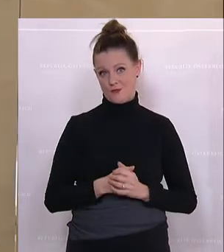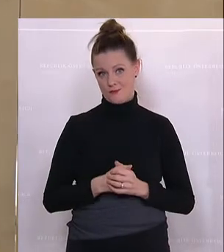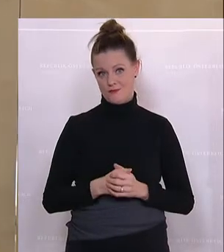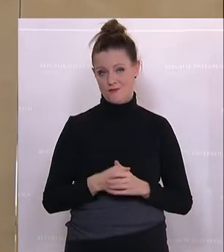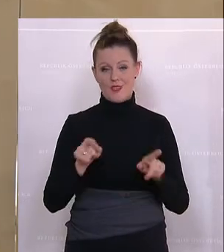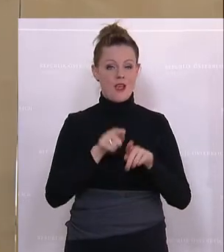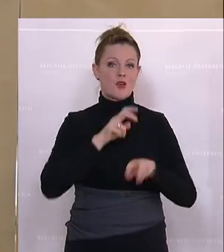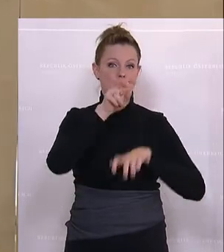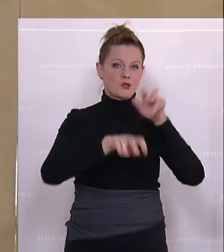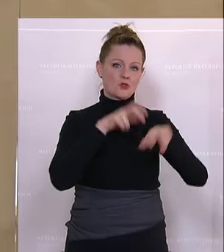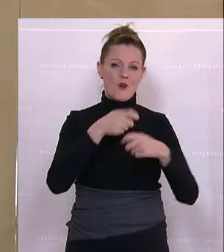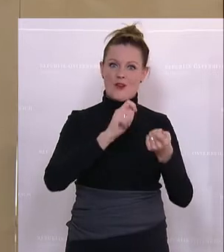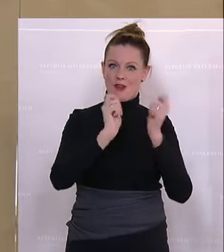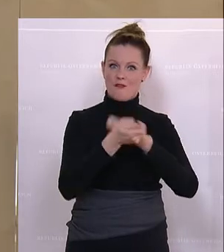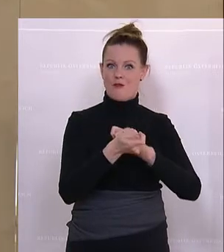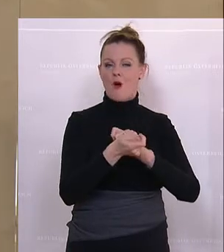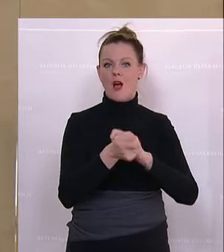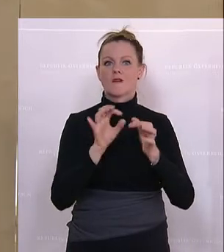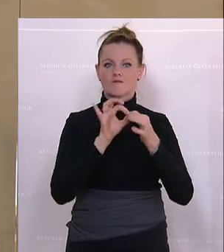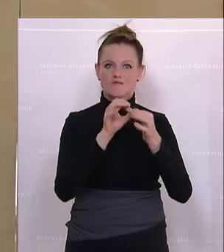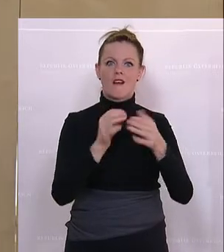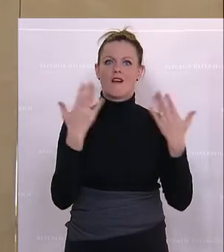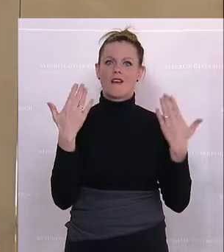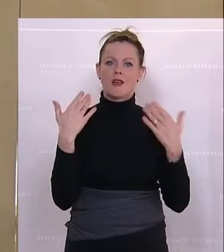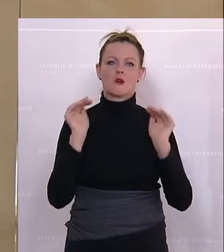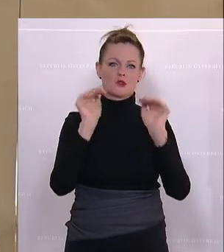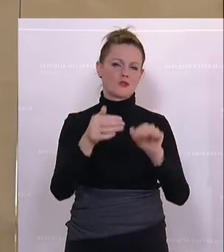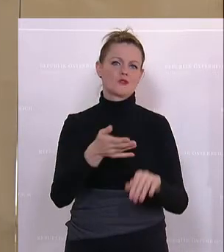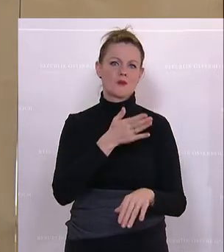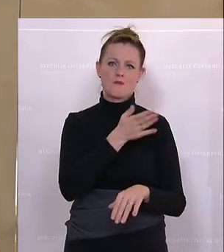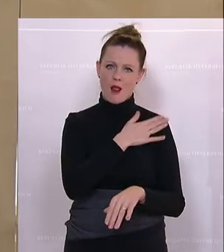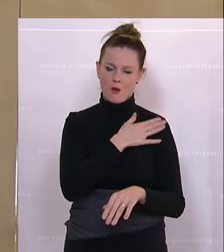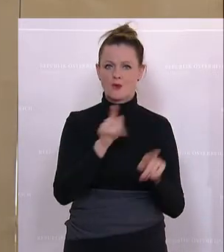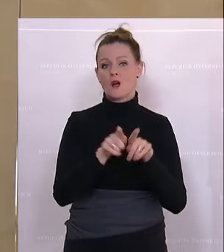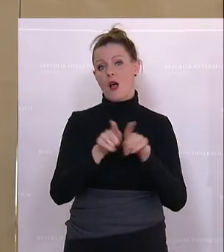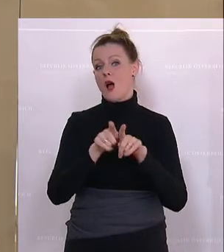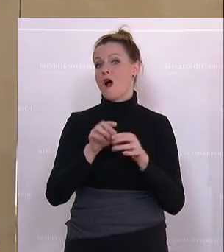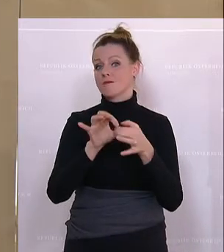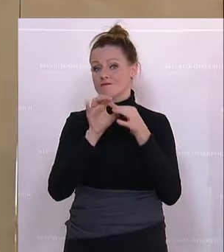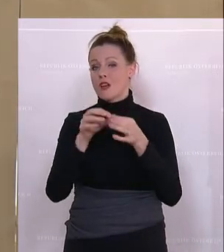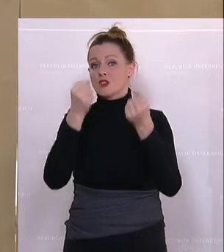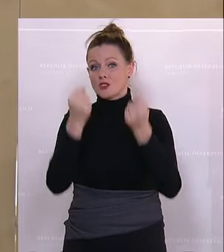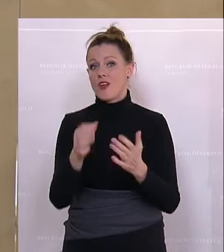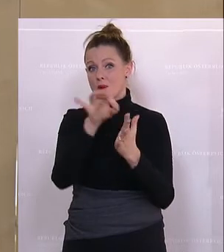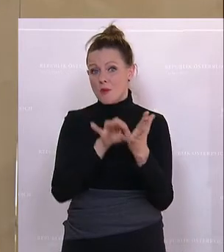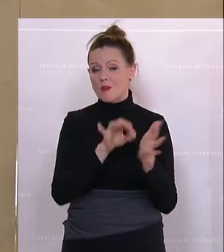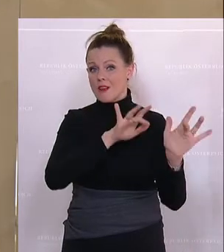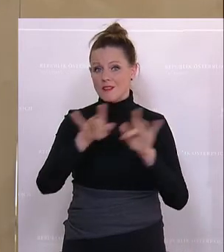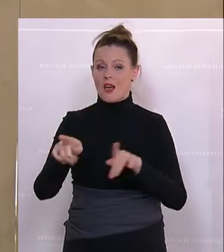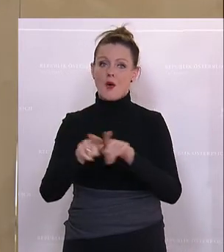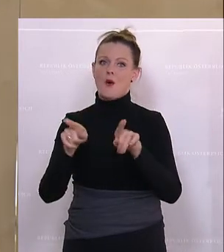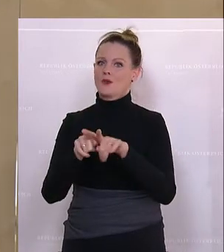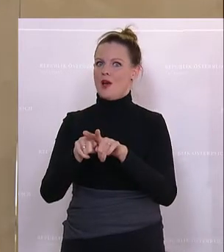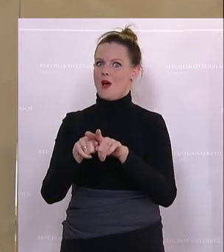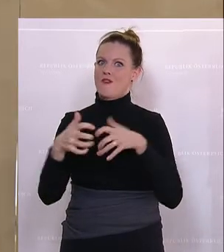eine Steuerreform, die Klimaschutz belohnt, eine Steuerreform, die Schwerpunkte setzt, eine Steuerreform, die Anreize